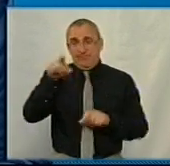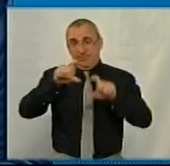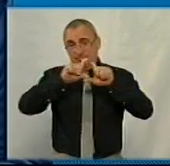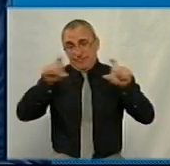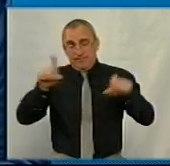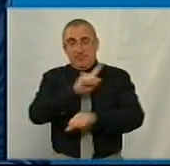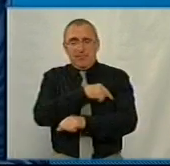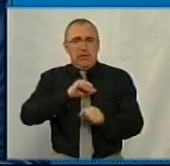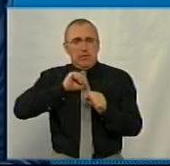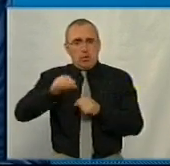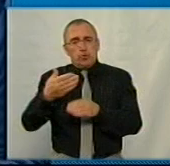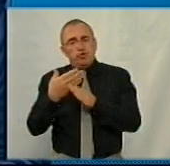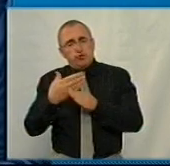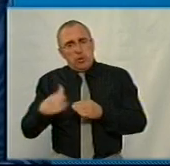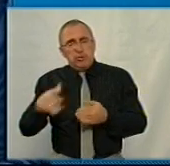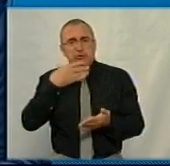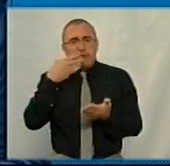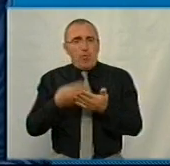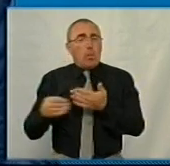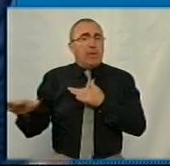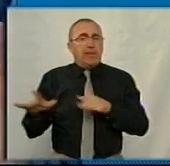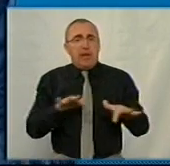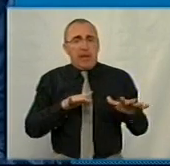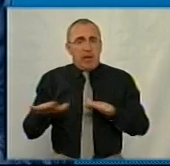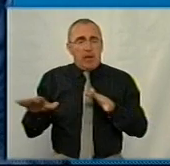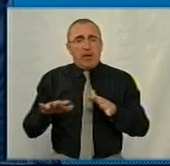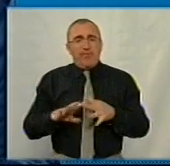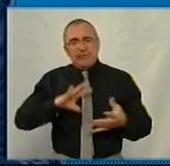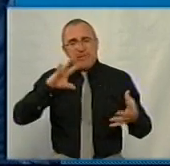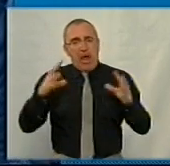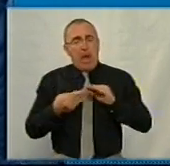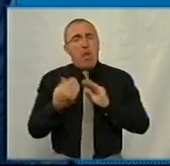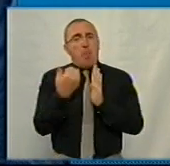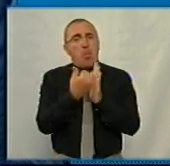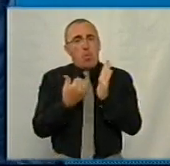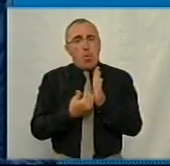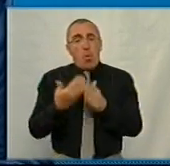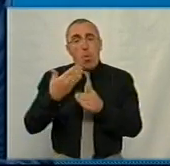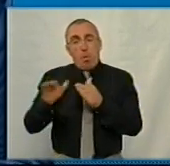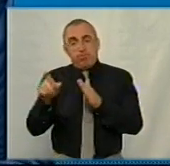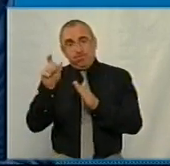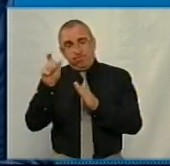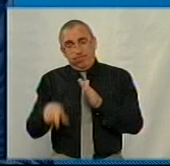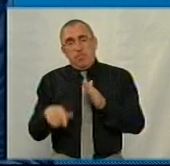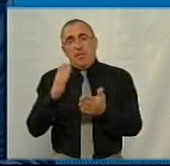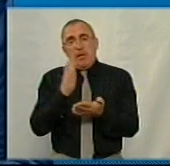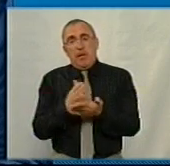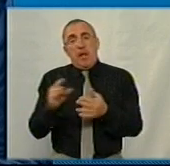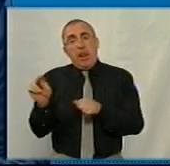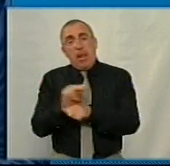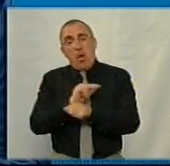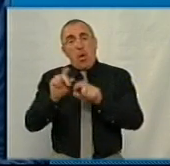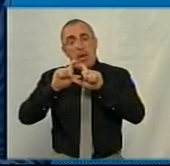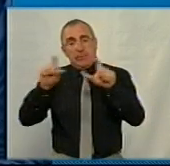заклад має захищати частину своєї діяльності в загальній програмі, але окремою рубрикою воно може статусуватися як лікувального